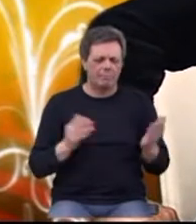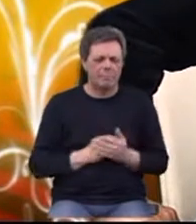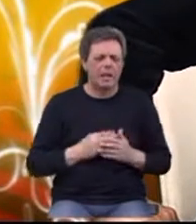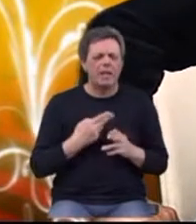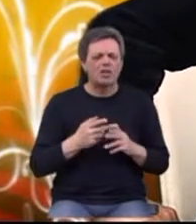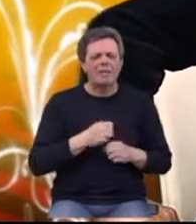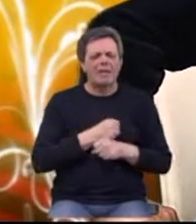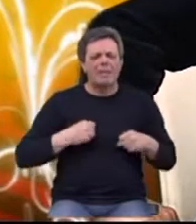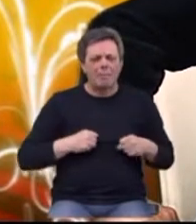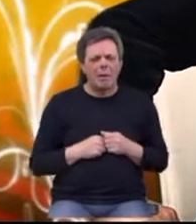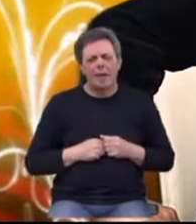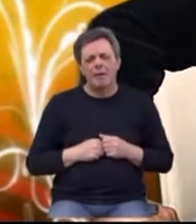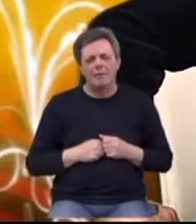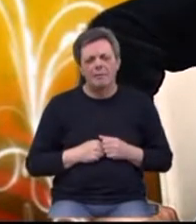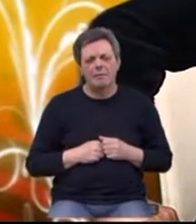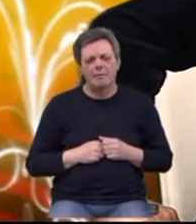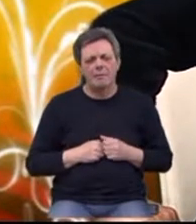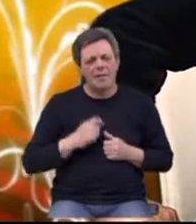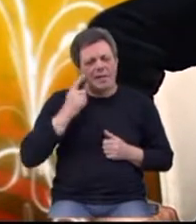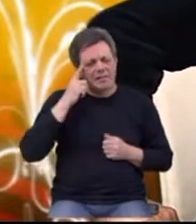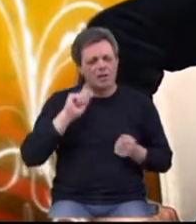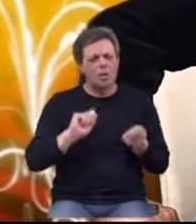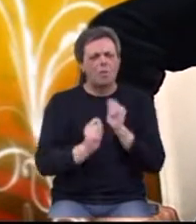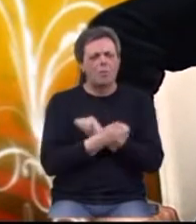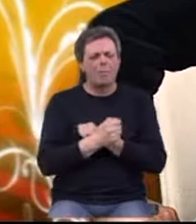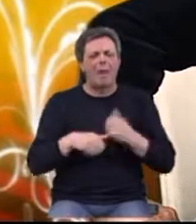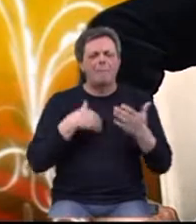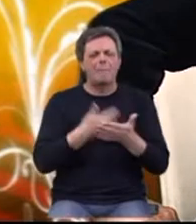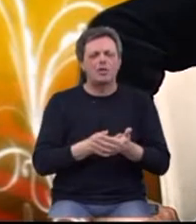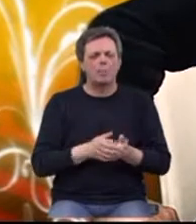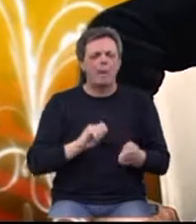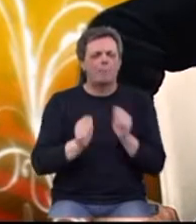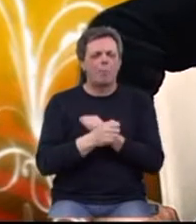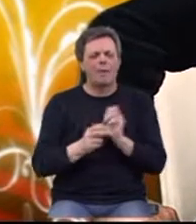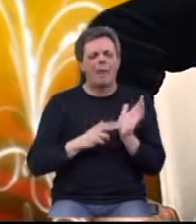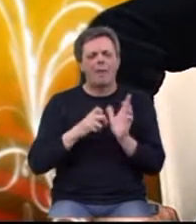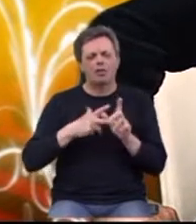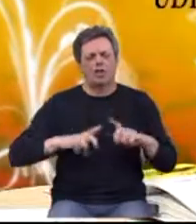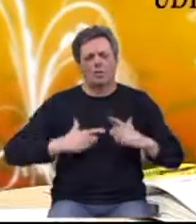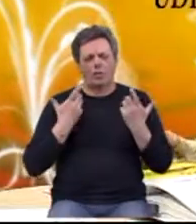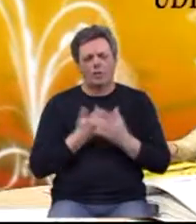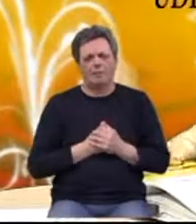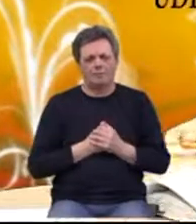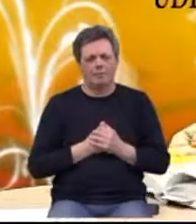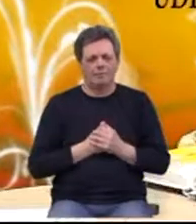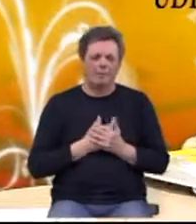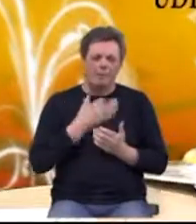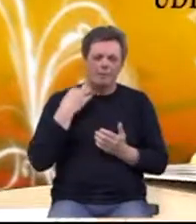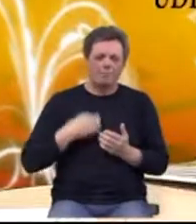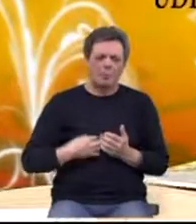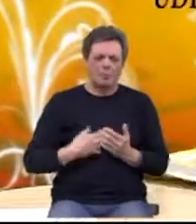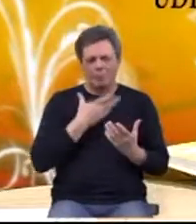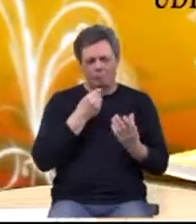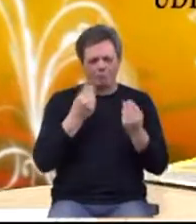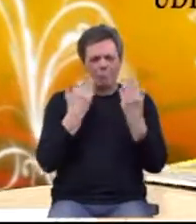Rješavanje debljine znači promjena pristupa, promjena načina života. Tako je. Eto, profesor Štimas,